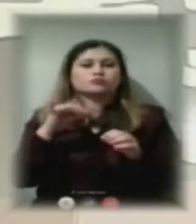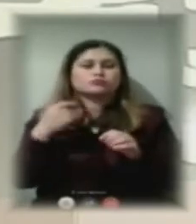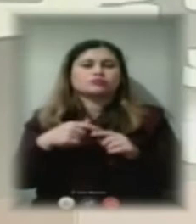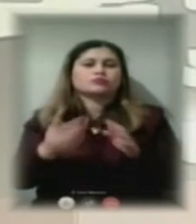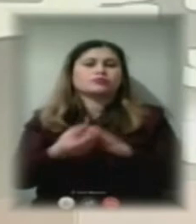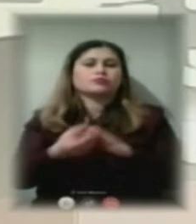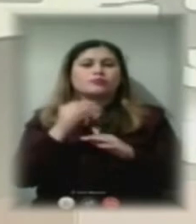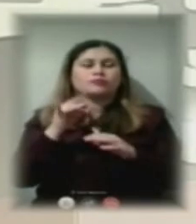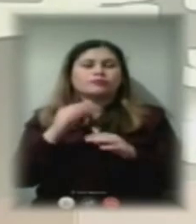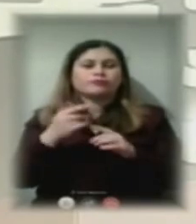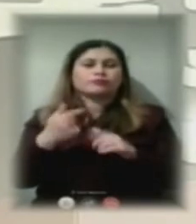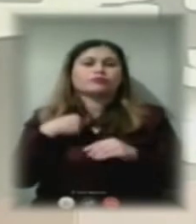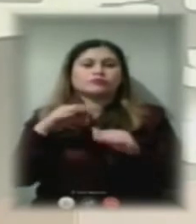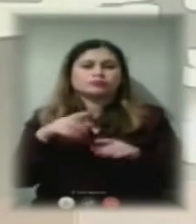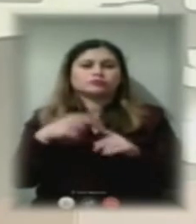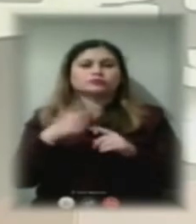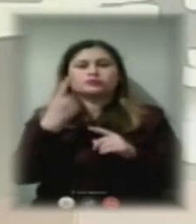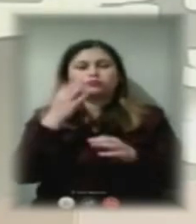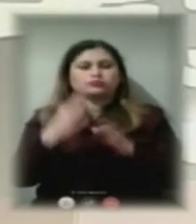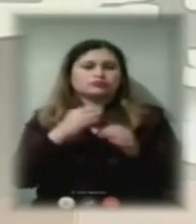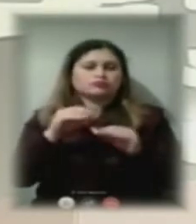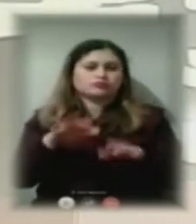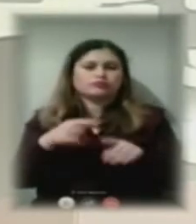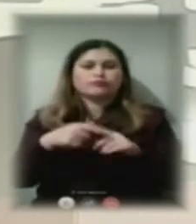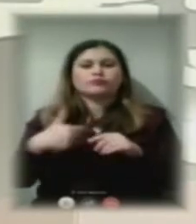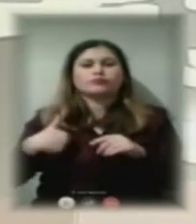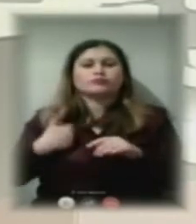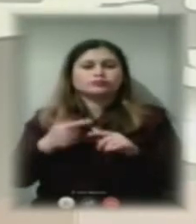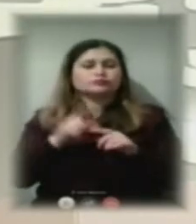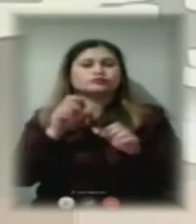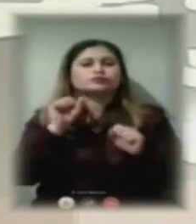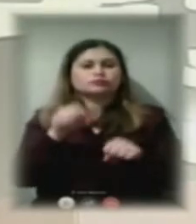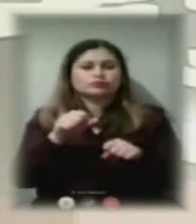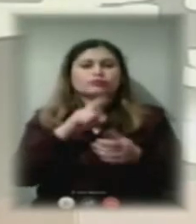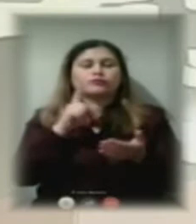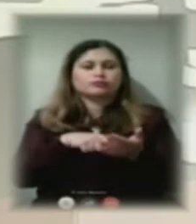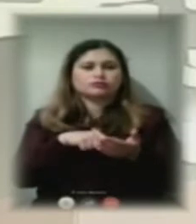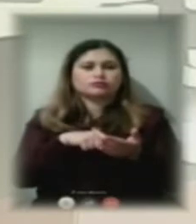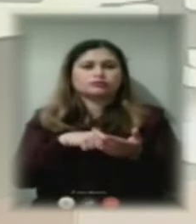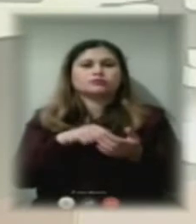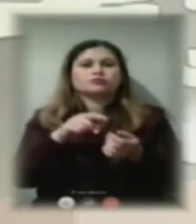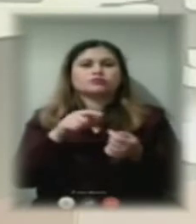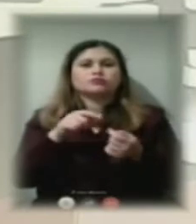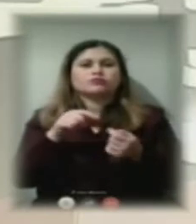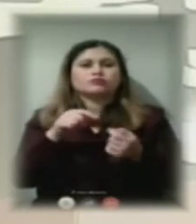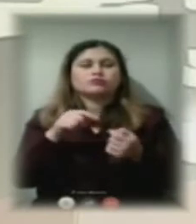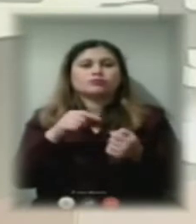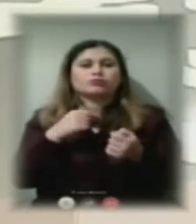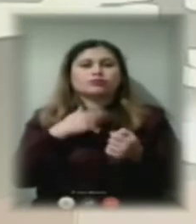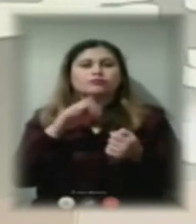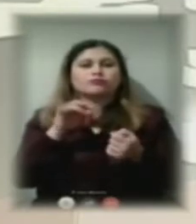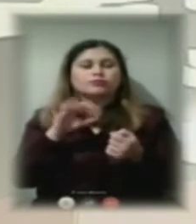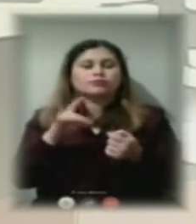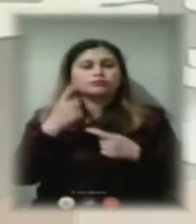Ми його вирішили буквально за одну добу. І я тут хотів, якщо можна, питання поставити. мене, я в вайбер-групах своїх повідомив